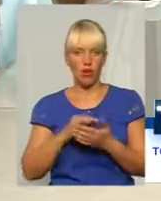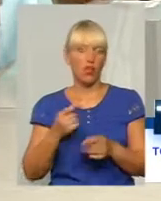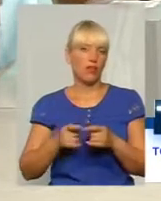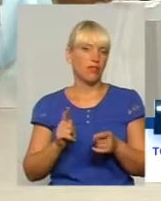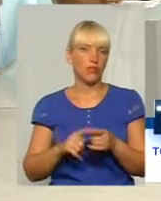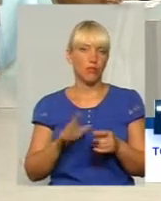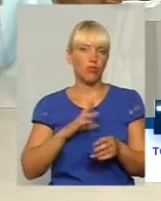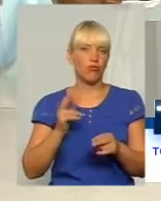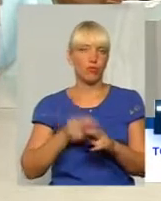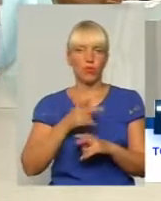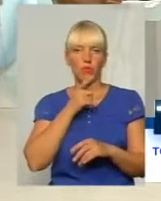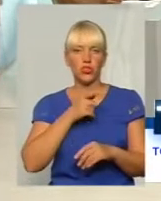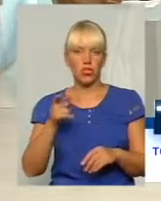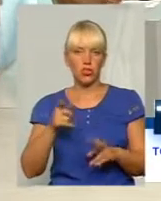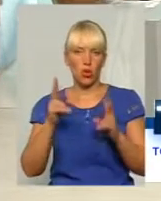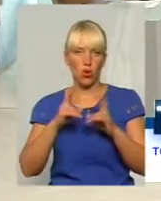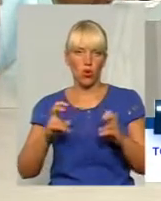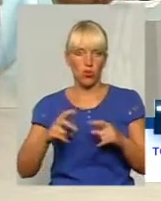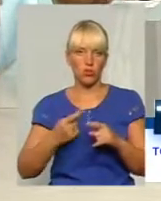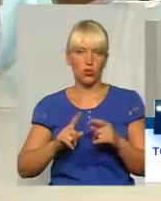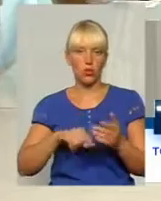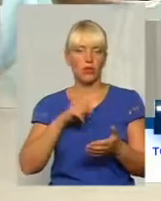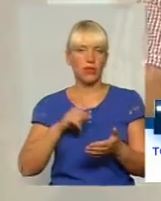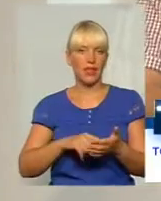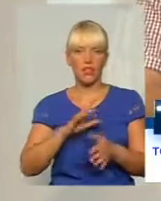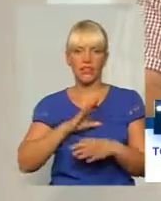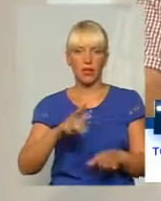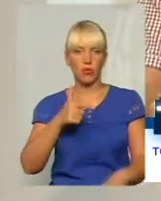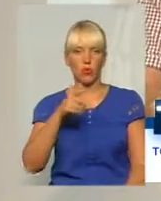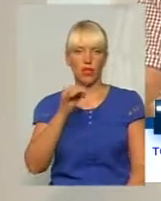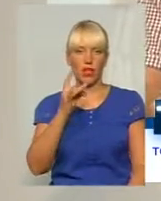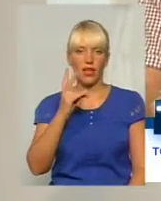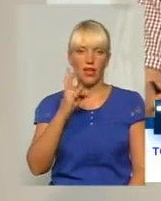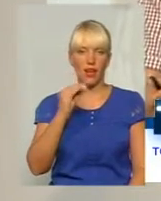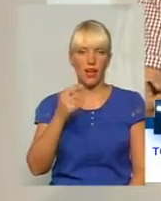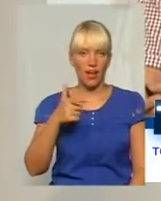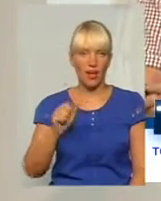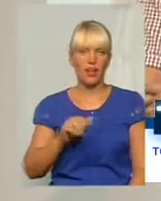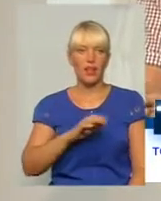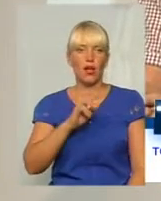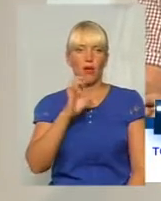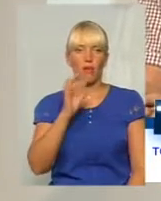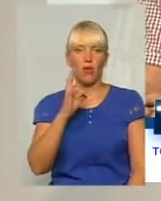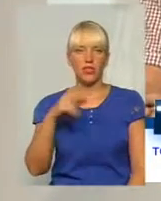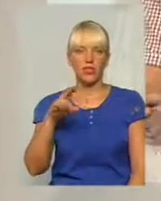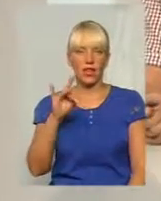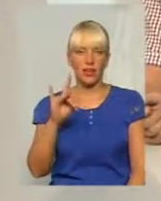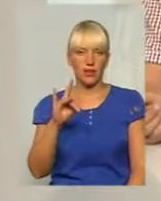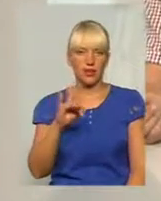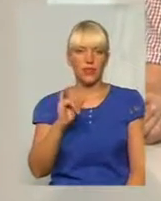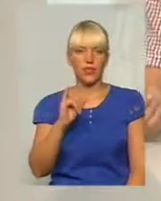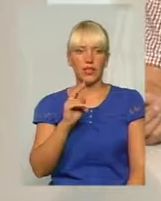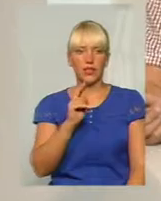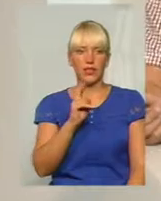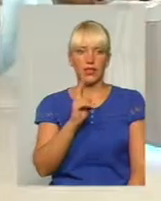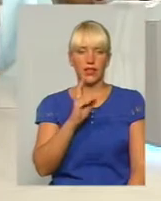розгляду цього питання. Не було і Олександра Гереги позафракційного, Віктора Бондера з партії «Відродження» та Олександра